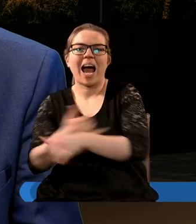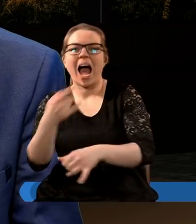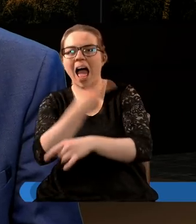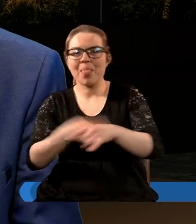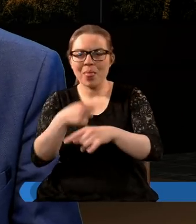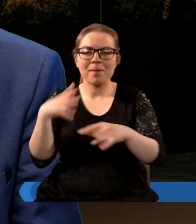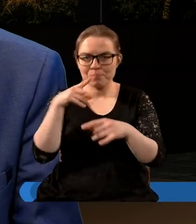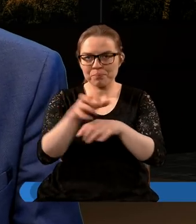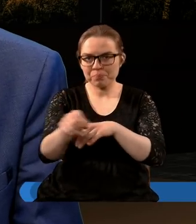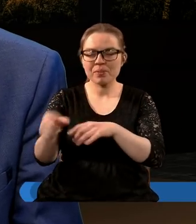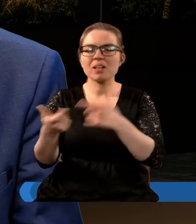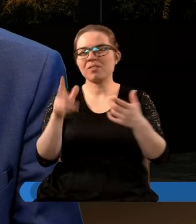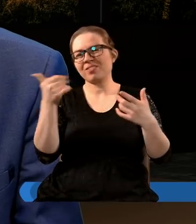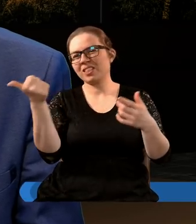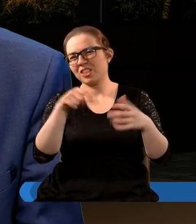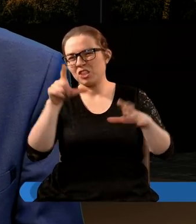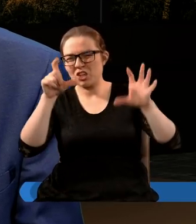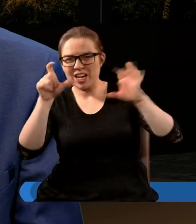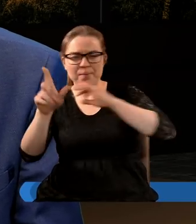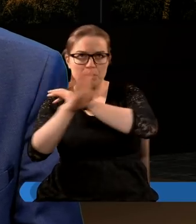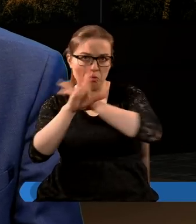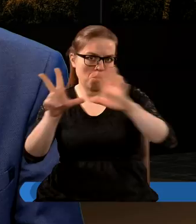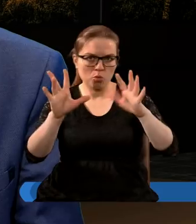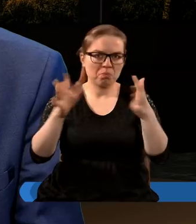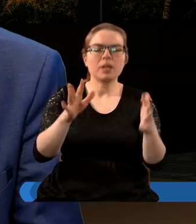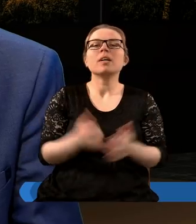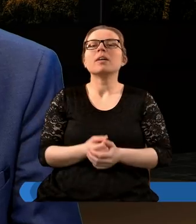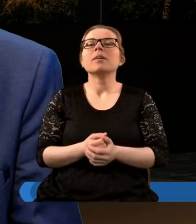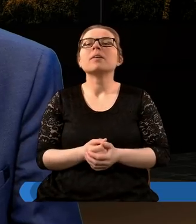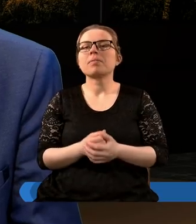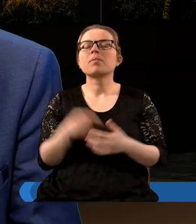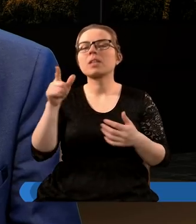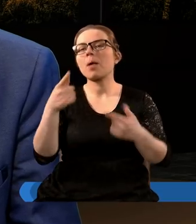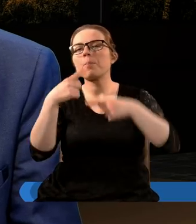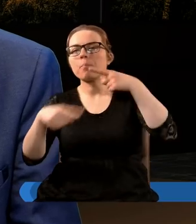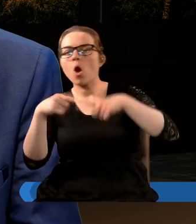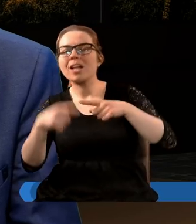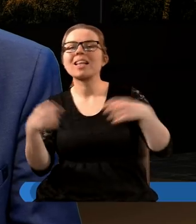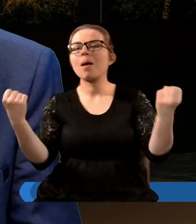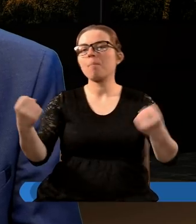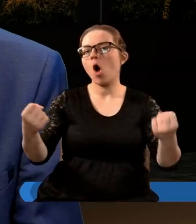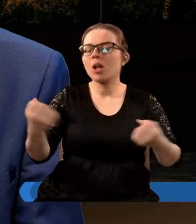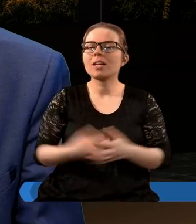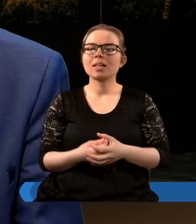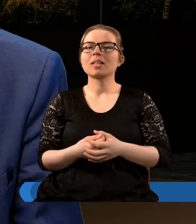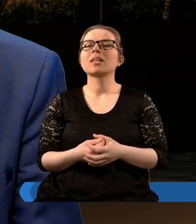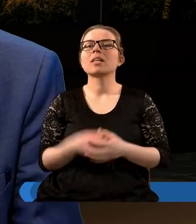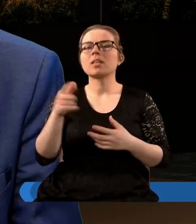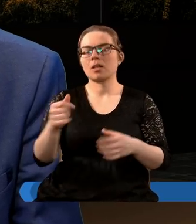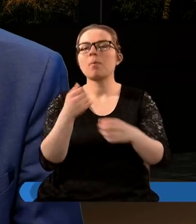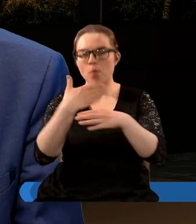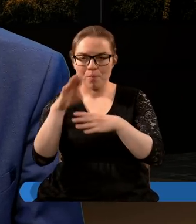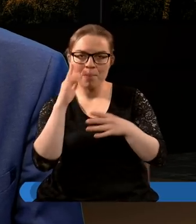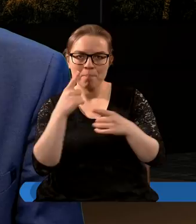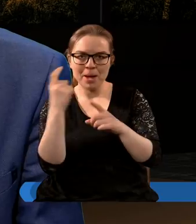to jest to, co wspomniałem, rok 1798, pozbawienie go politycznej mocy, pozbawienie go